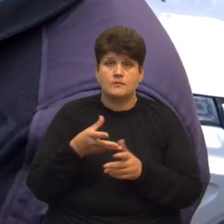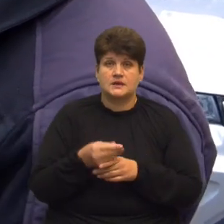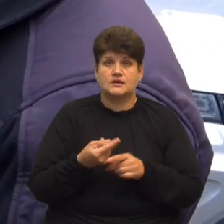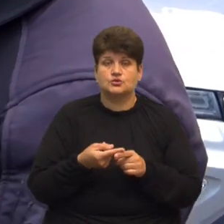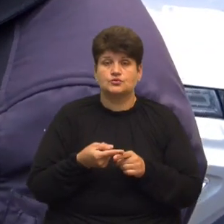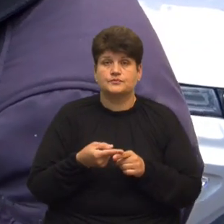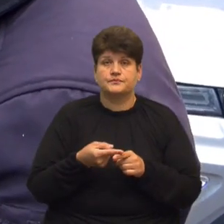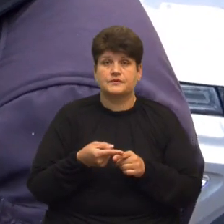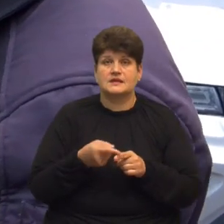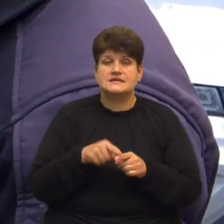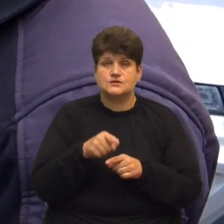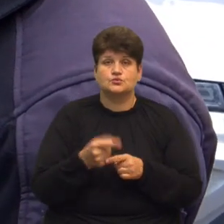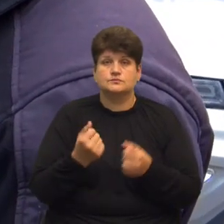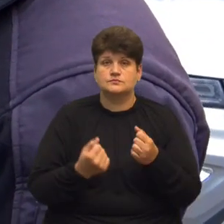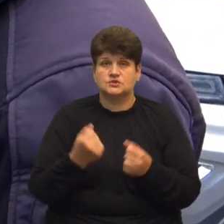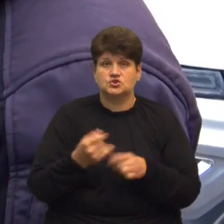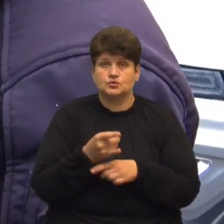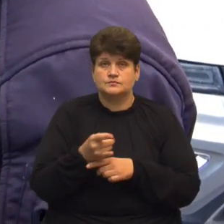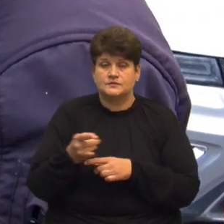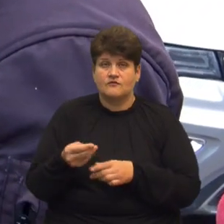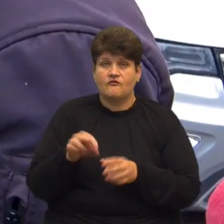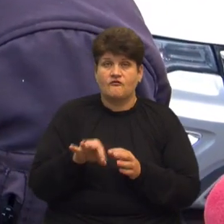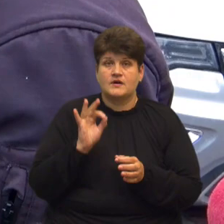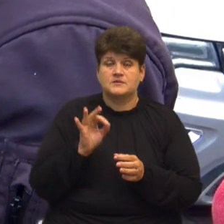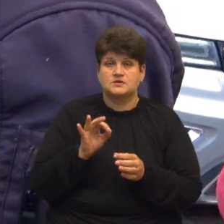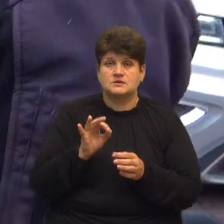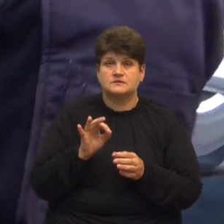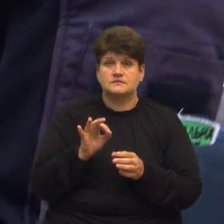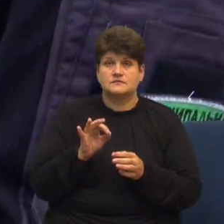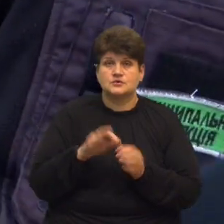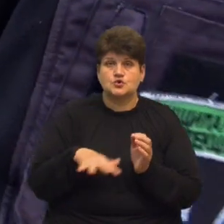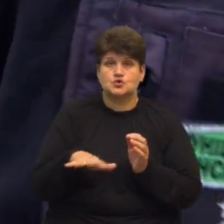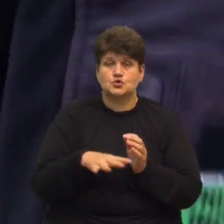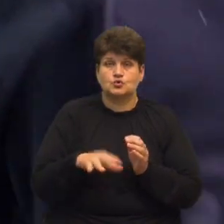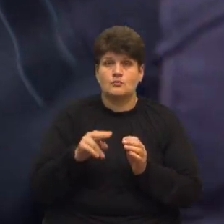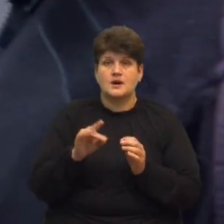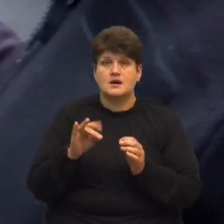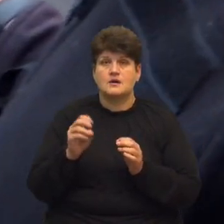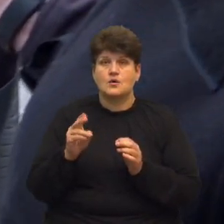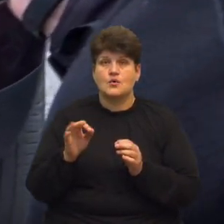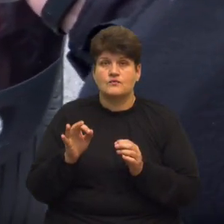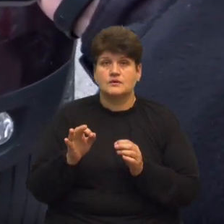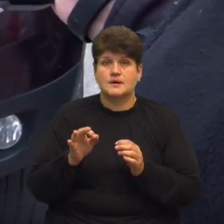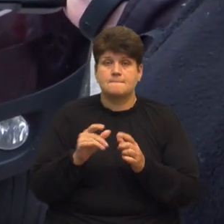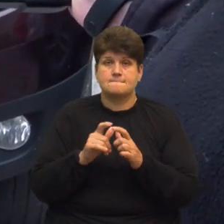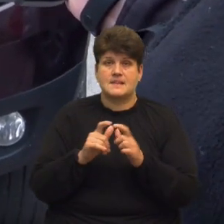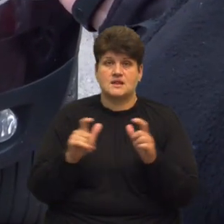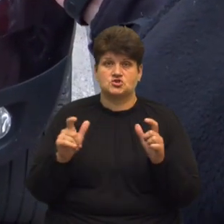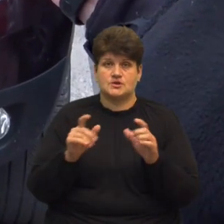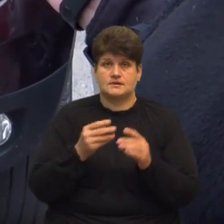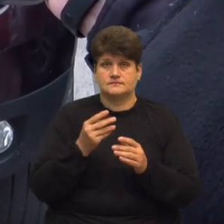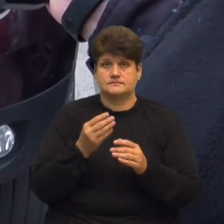автомобіля Просто вибравши відповідну зону парковки, навести планшет на автомобіль,